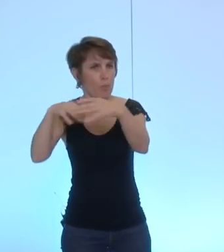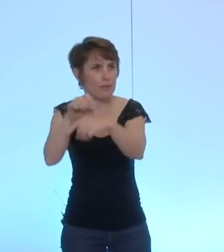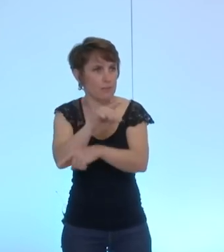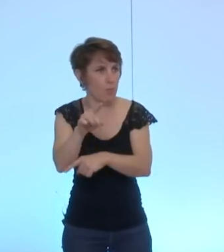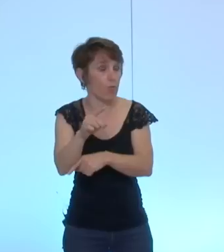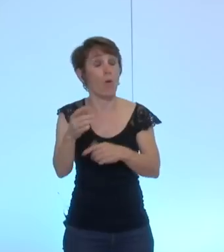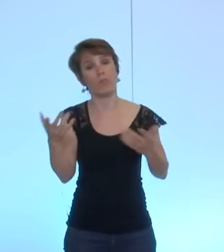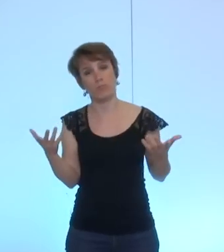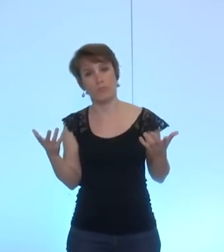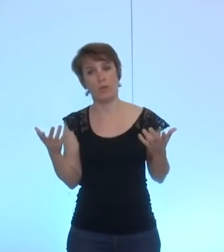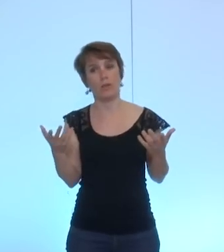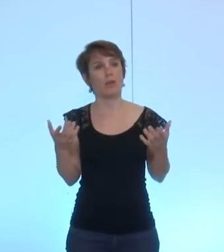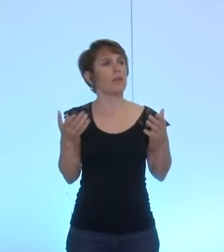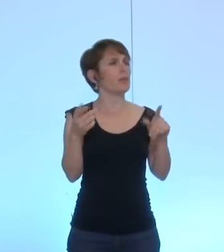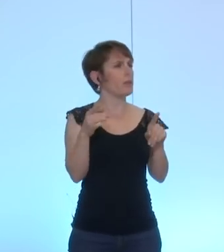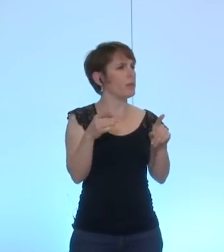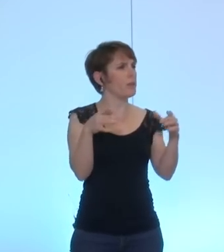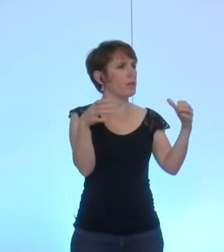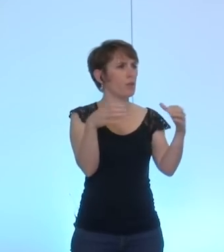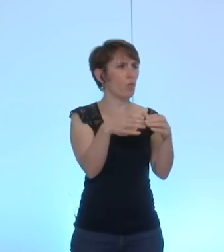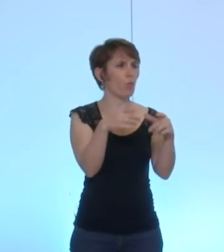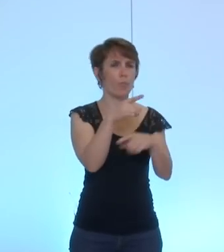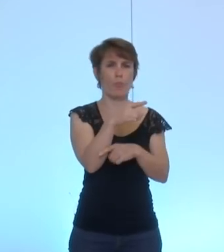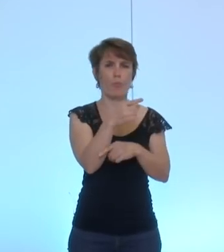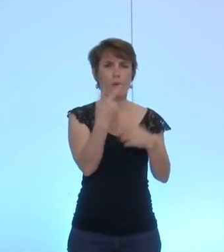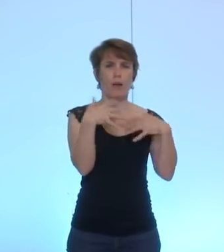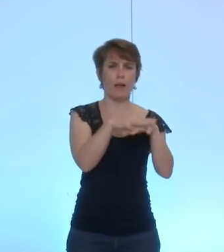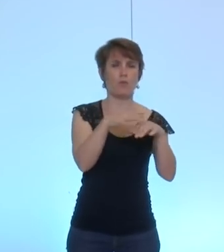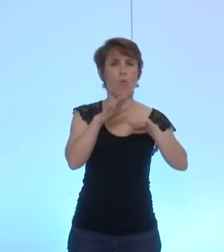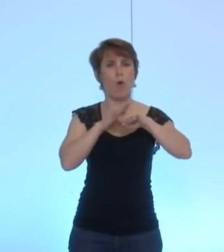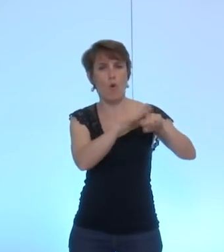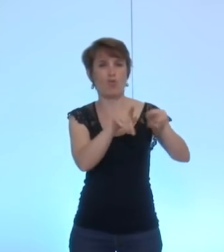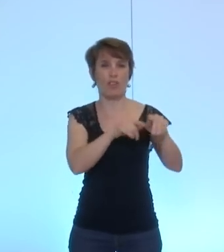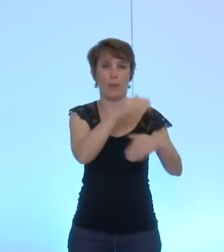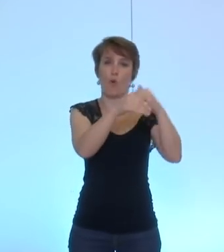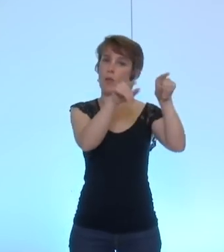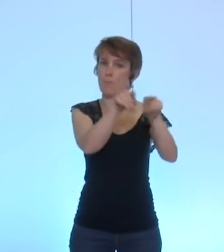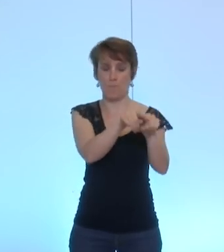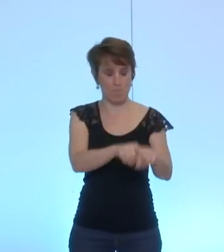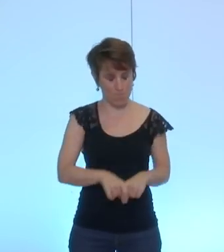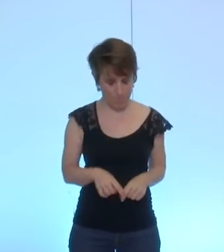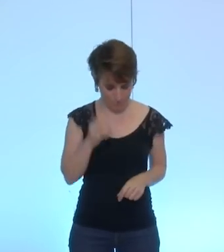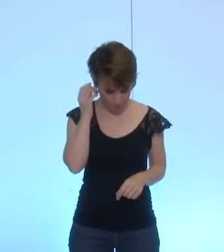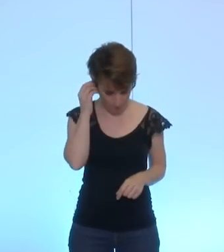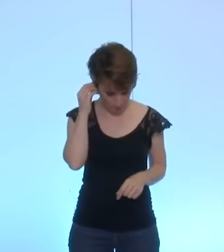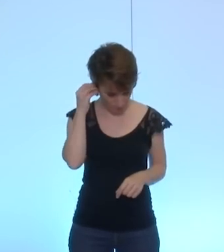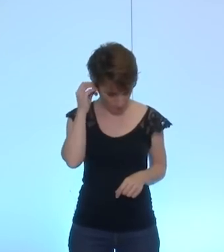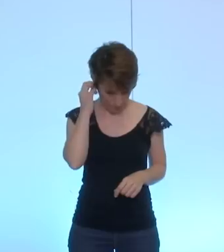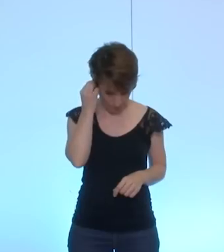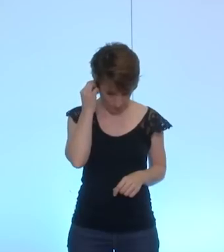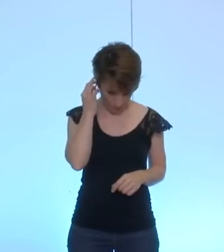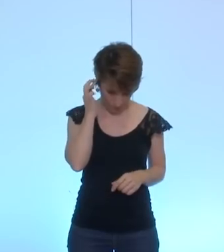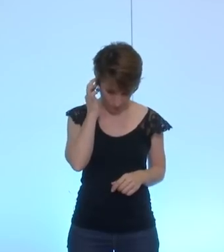groupe Rassemblement de Gauche et de Progrès, également. Donc, M.